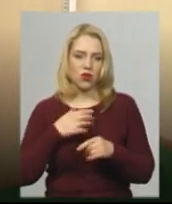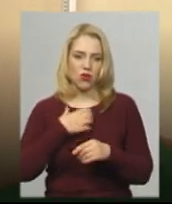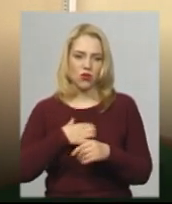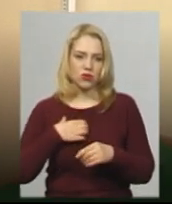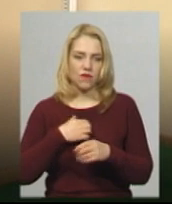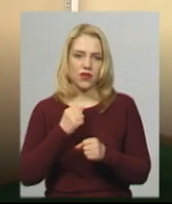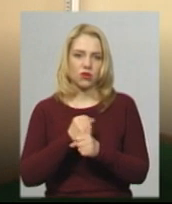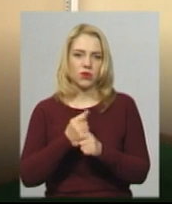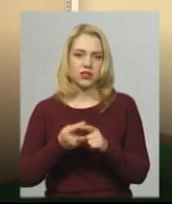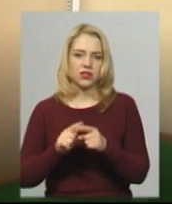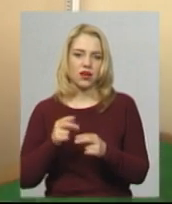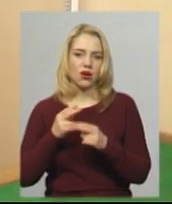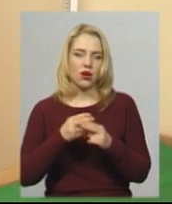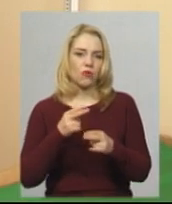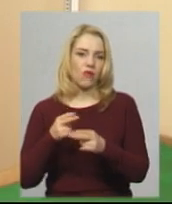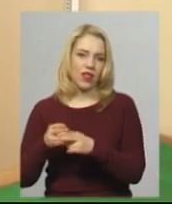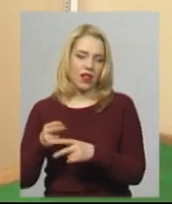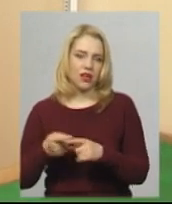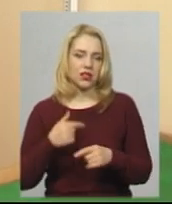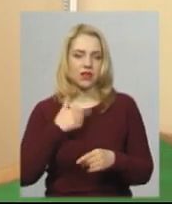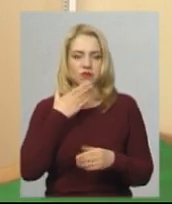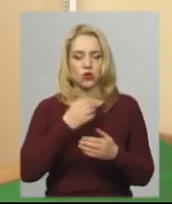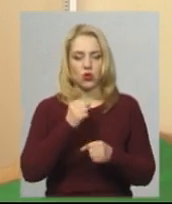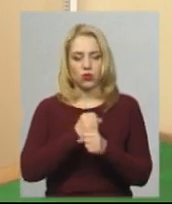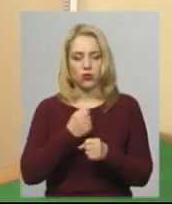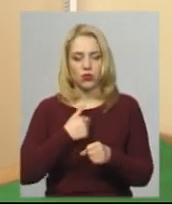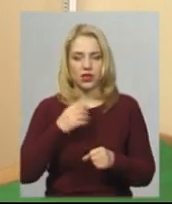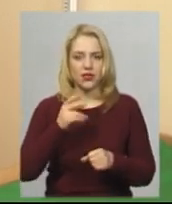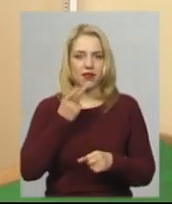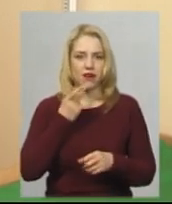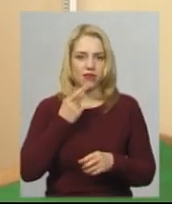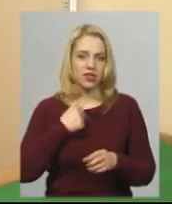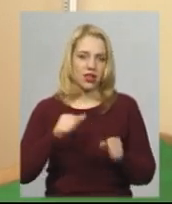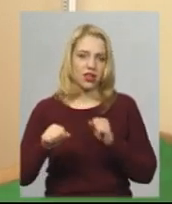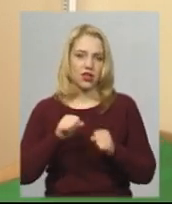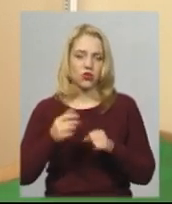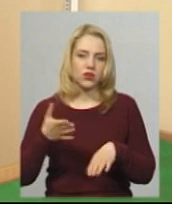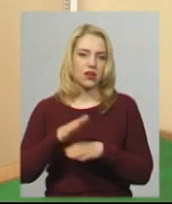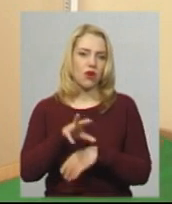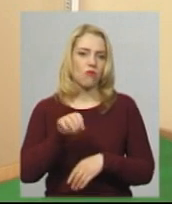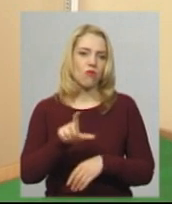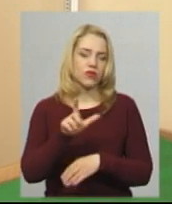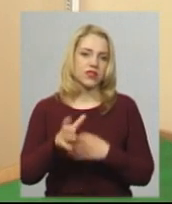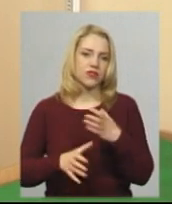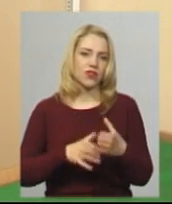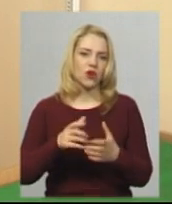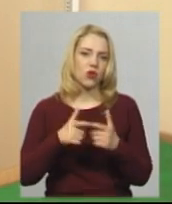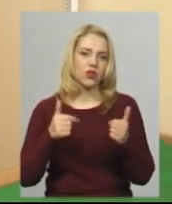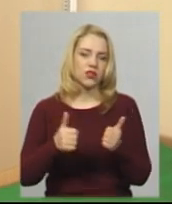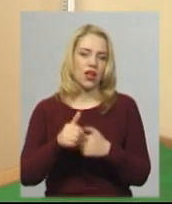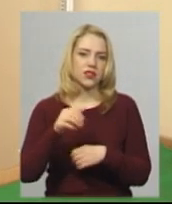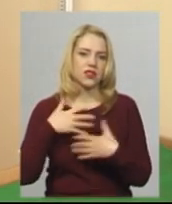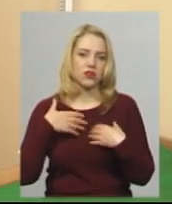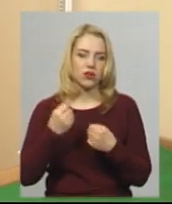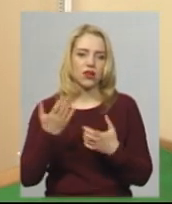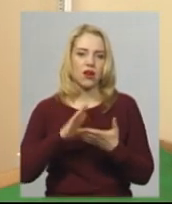лікування. В своїй роботі я завжди керуюсь наказами МОЗ та Всесвітньої організації охорони здоров'я, яка в умовах